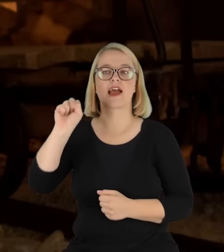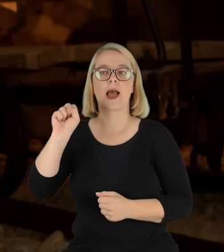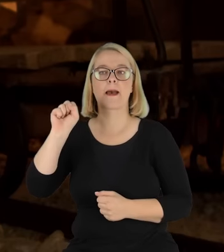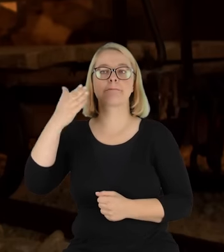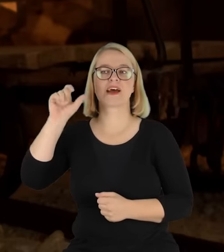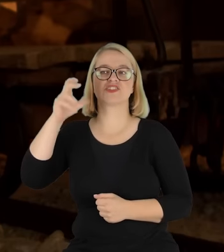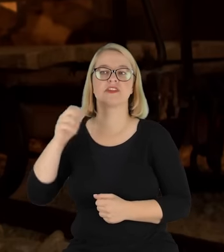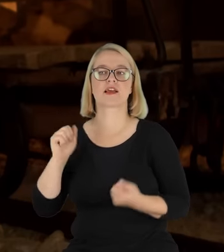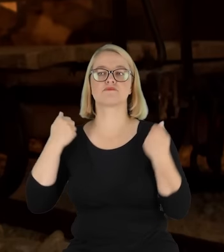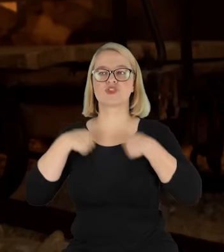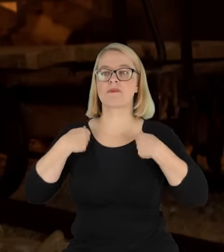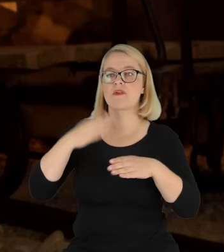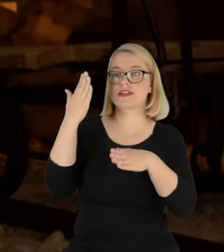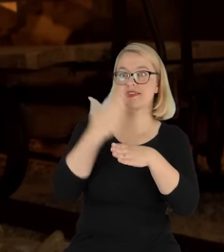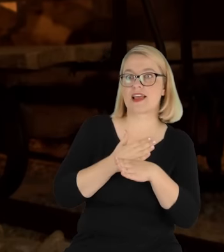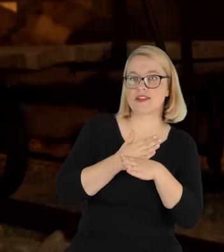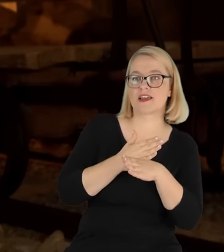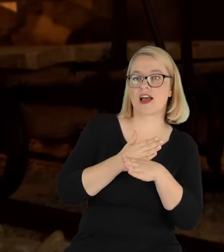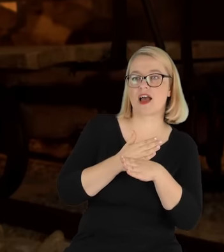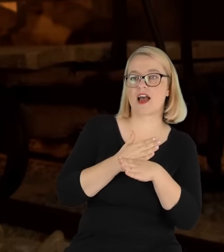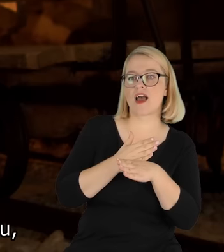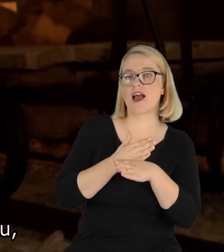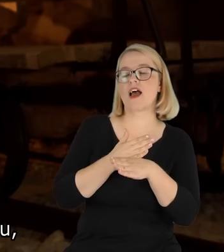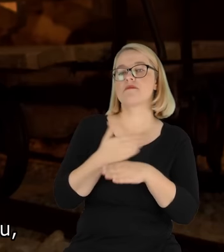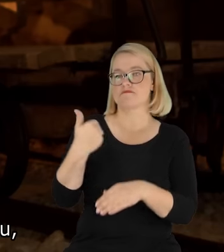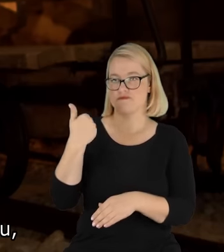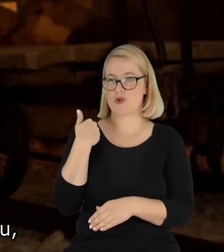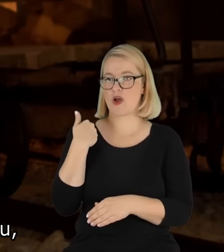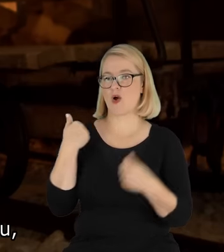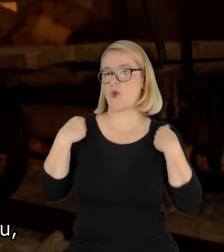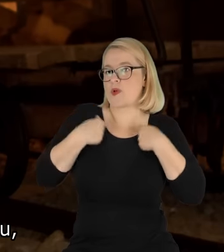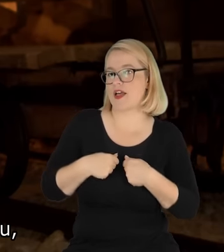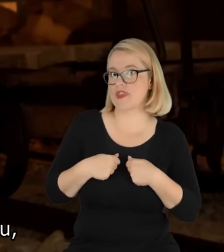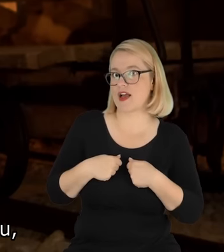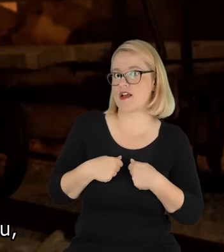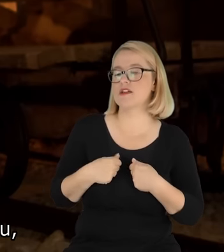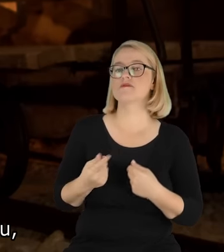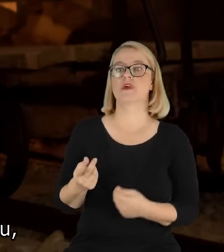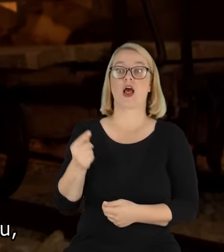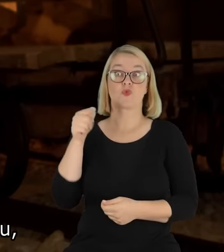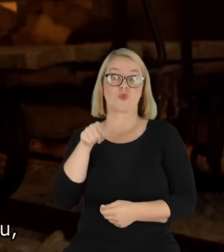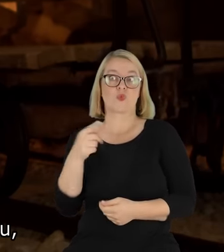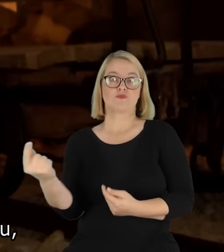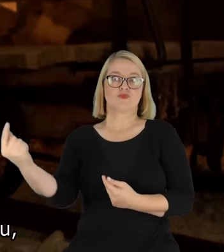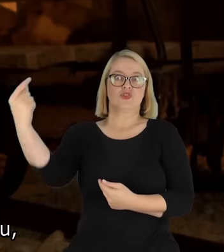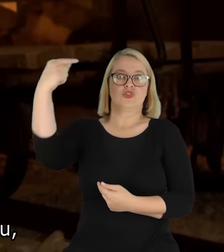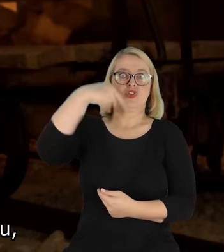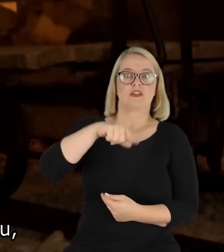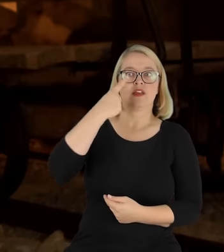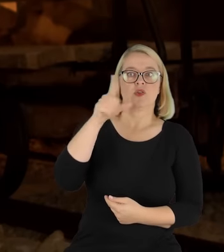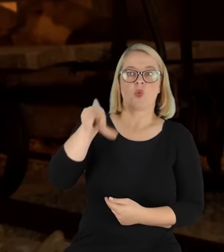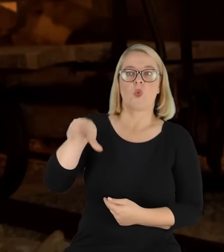która była przebrana za cygankę, w momencie kiedy ukazał się Długosz